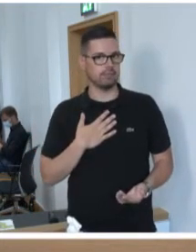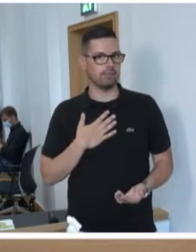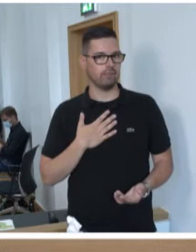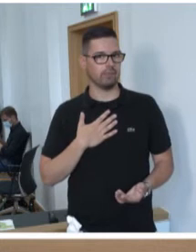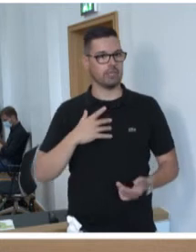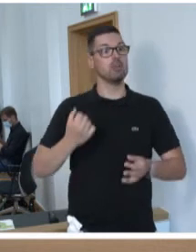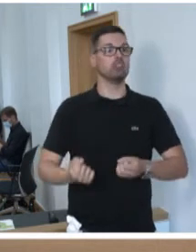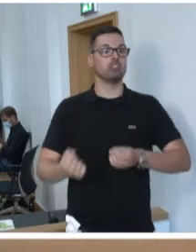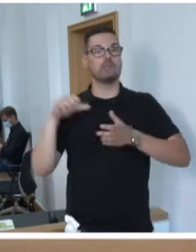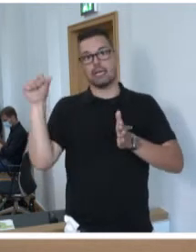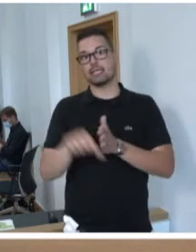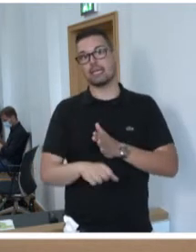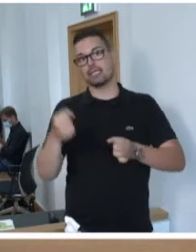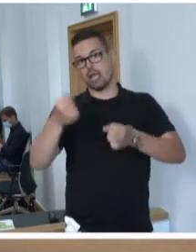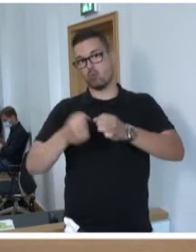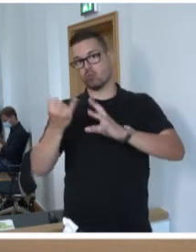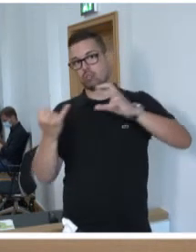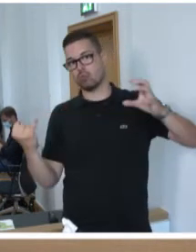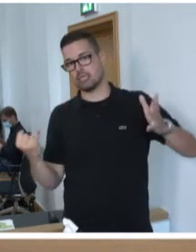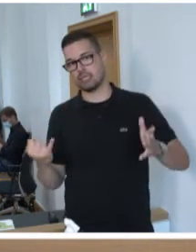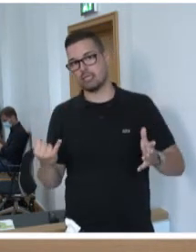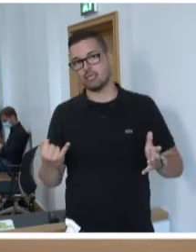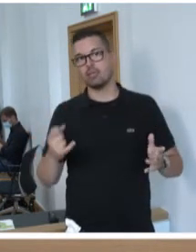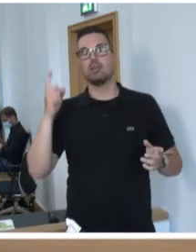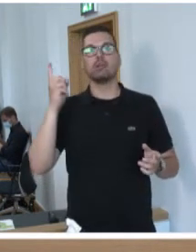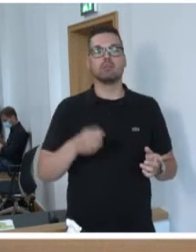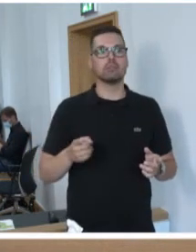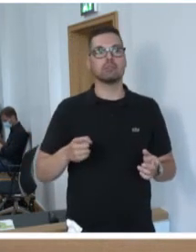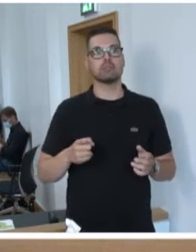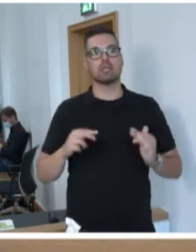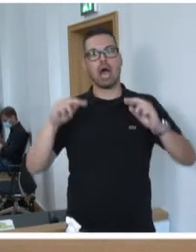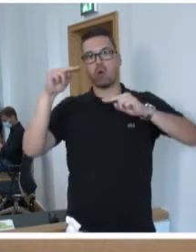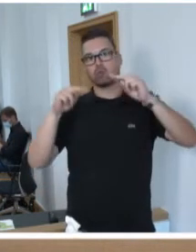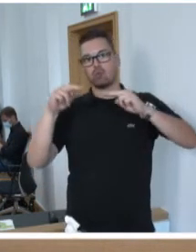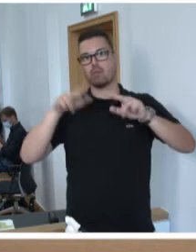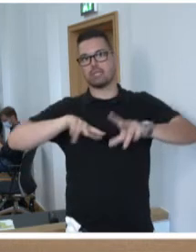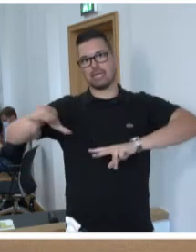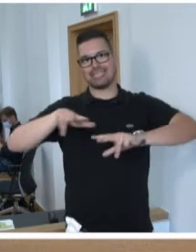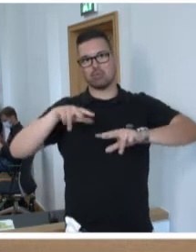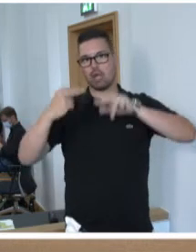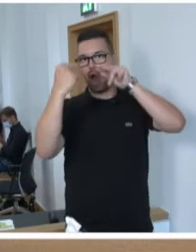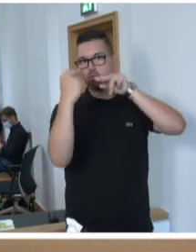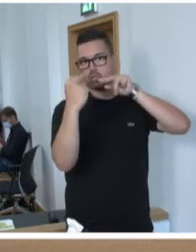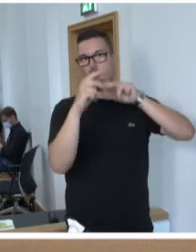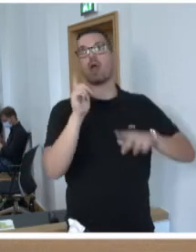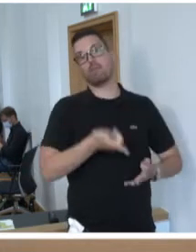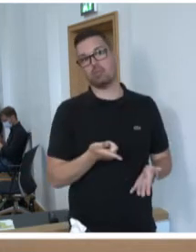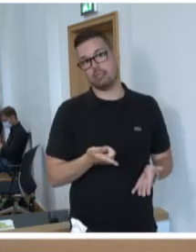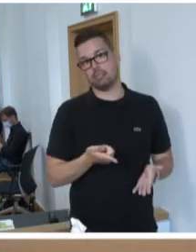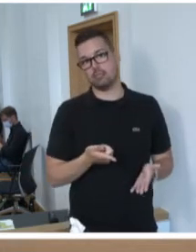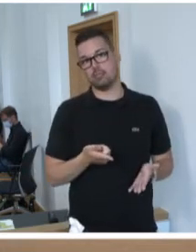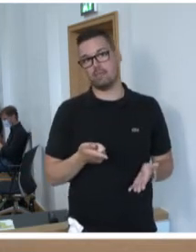dieser schweren Krise der Automobilindustrie muss das Parlament auf Augenhöhe mit der Regierung arbeiten. Und da, Frau